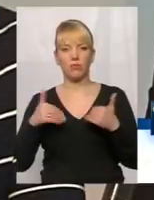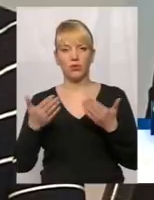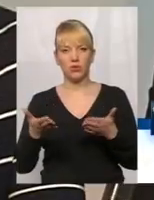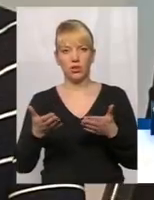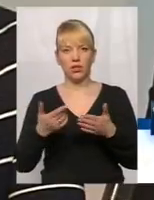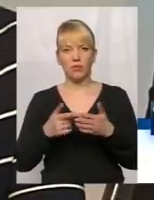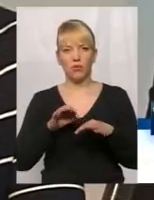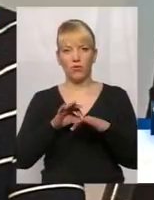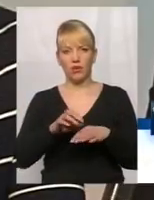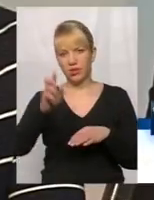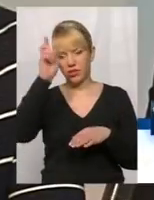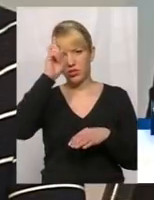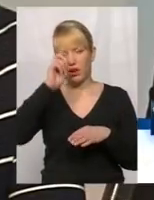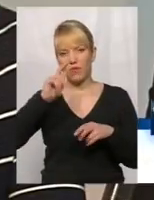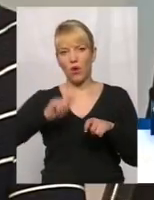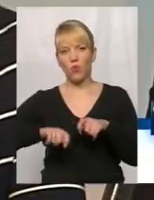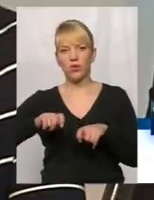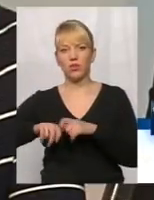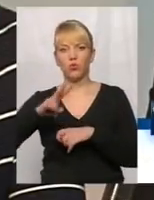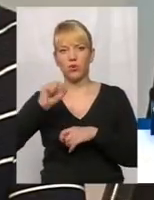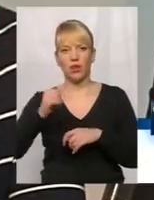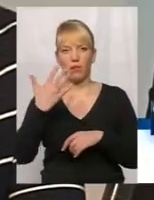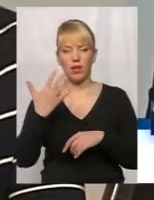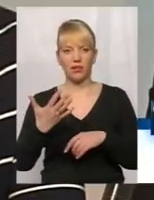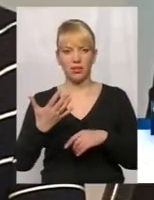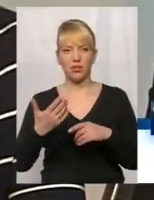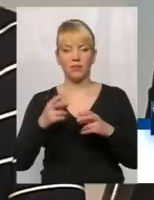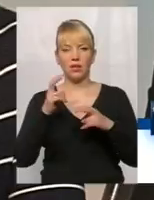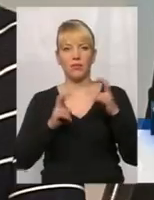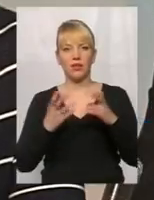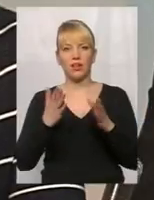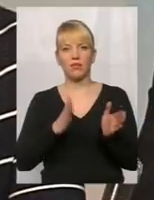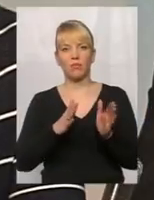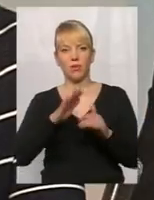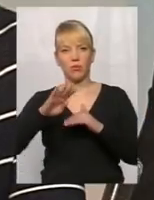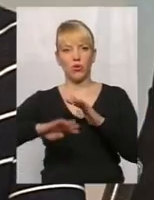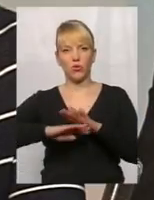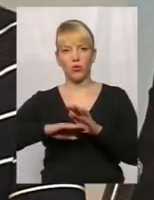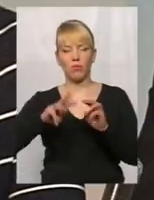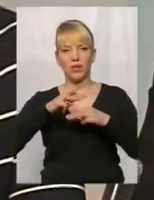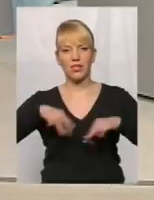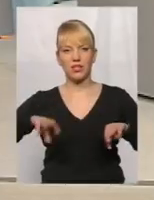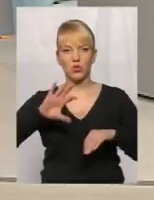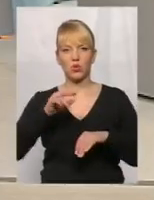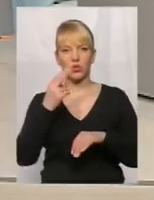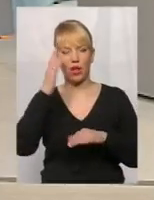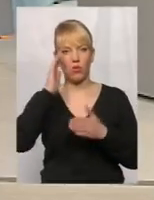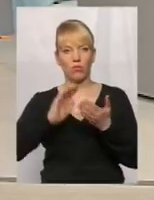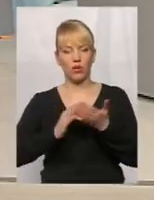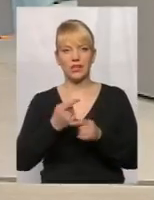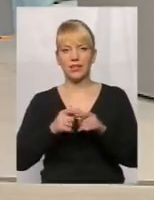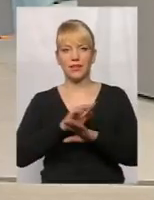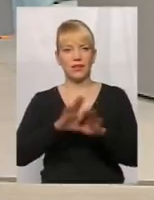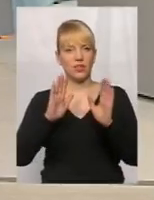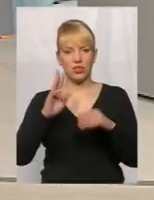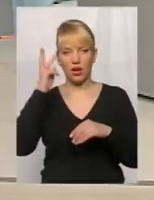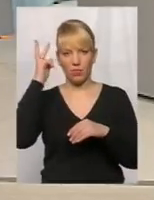державних фінансових аудитів на п'яти підприємствах, які підпорядковані Міністерством соціальної політики України. Тобто це не лише Хмельницький, це не